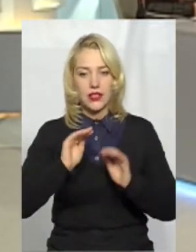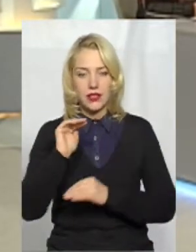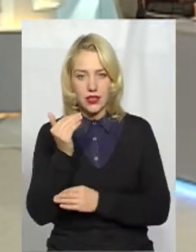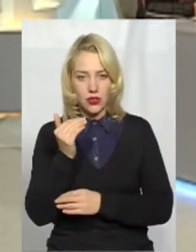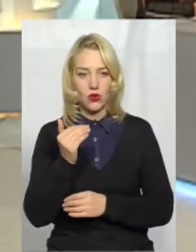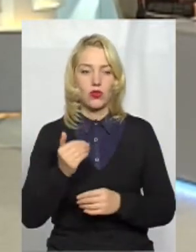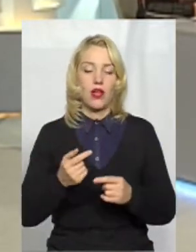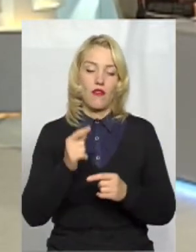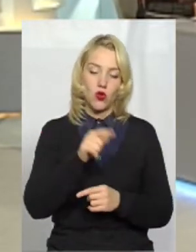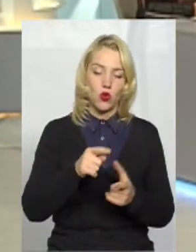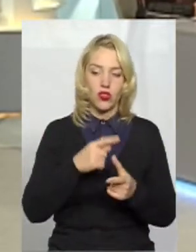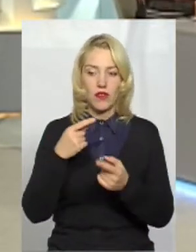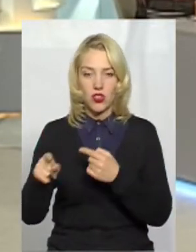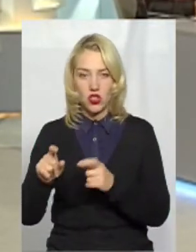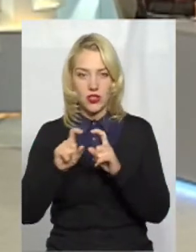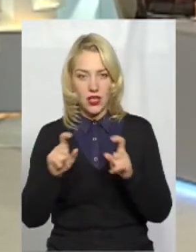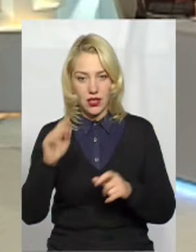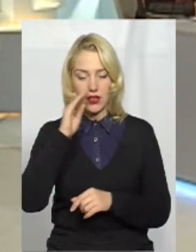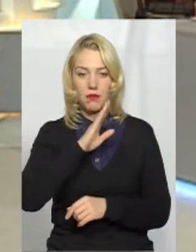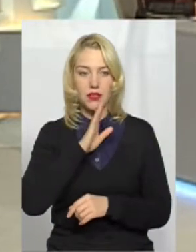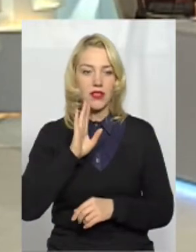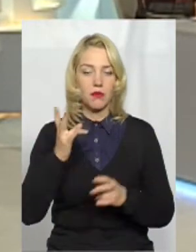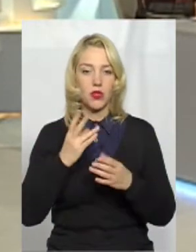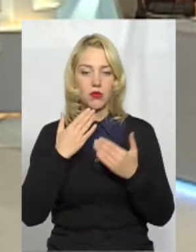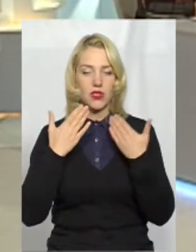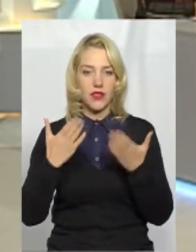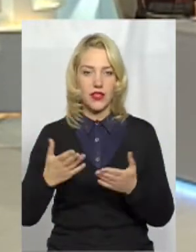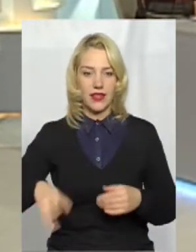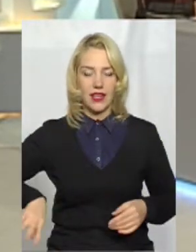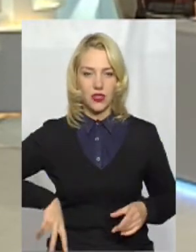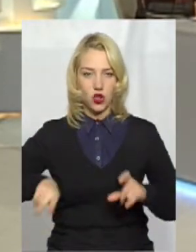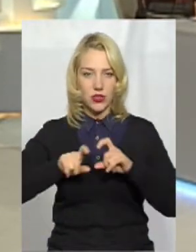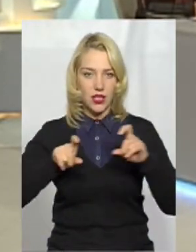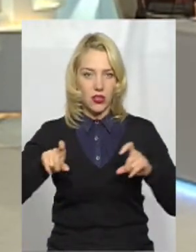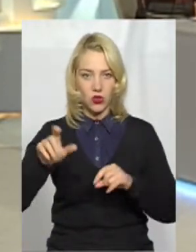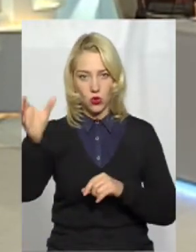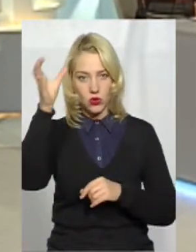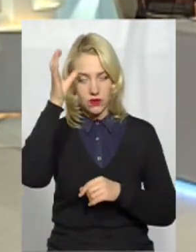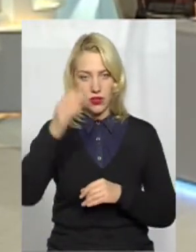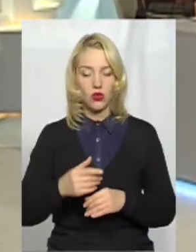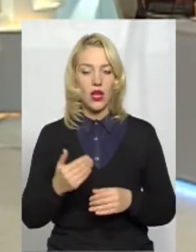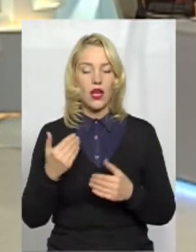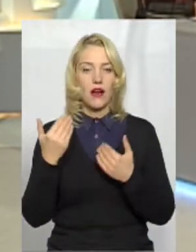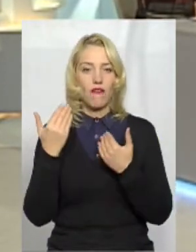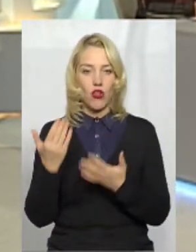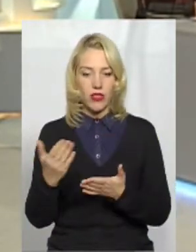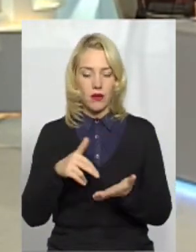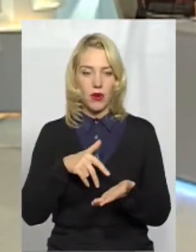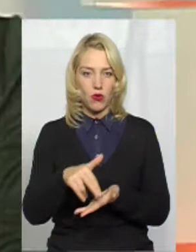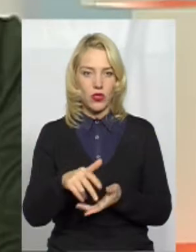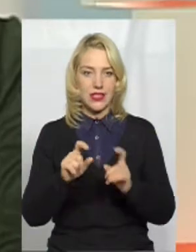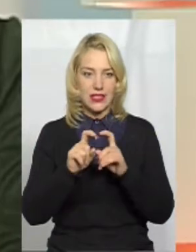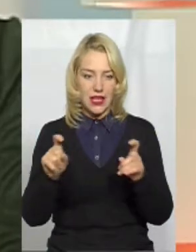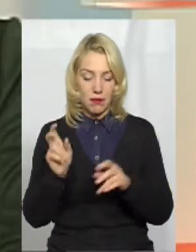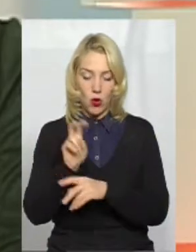інший заклад, батьки мають звернутися до директора закладу освіти. Вони приходять в заклад,